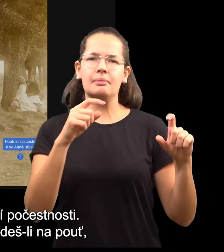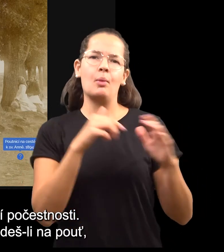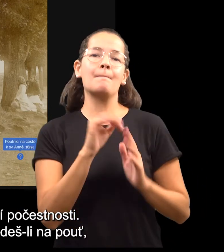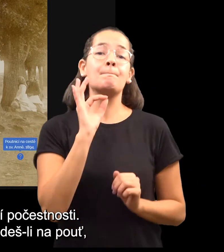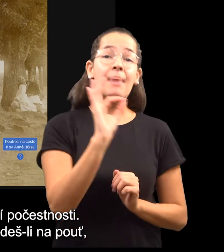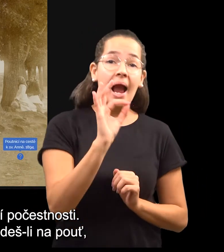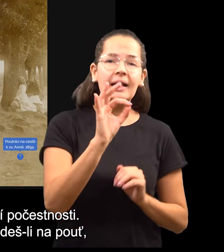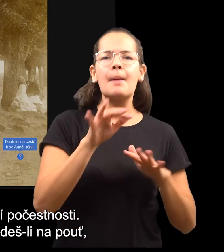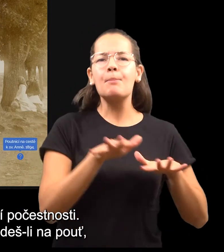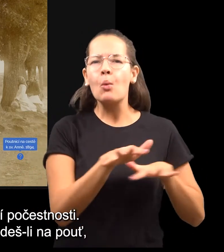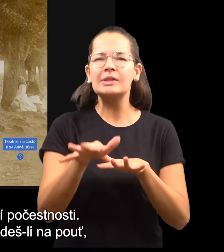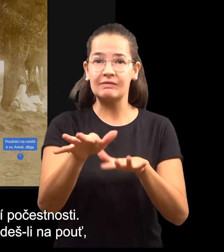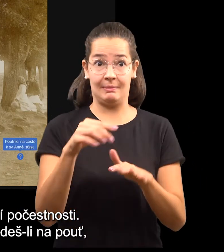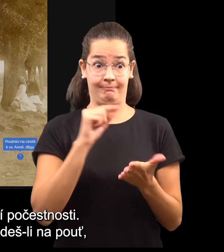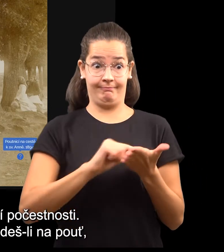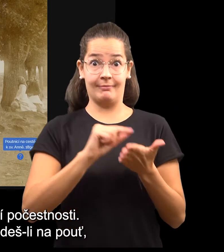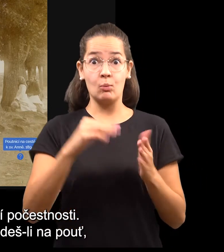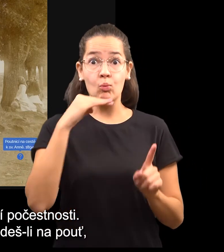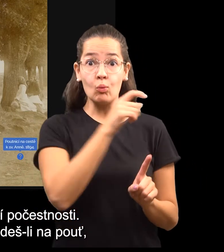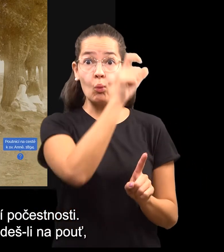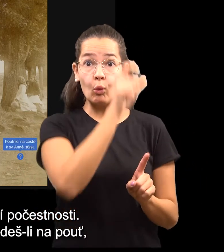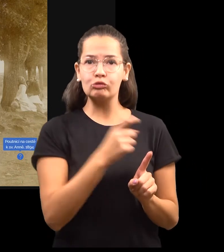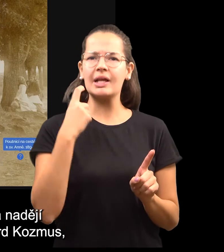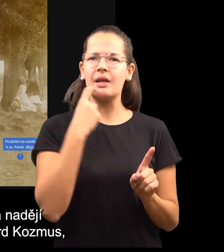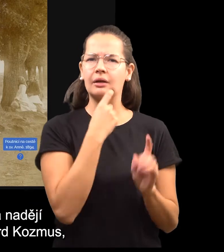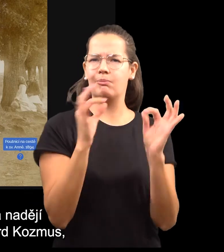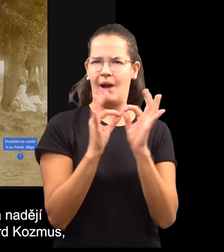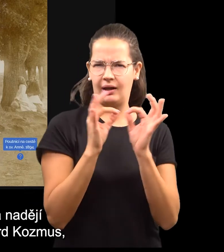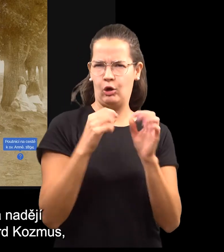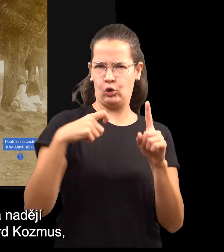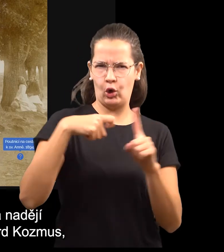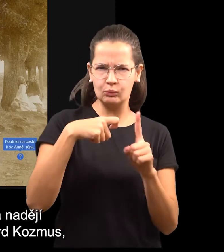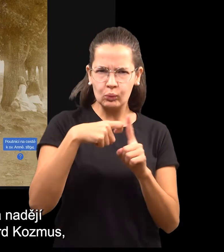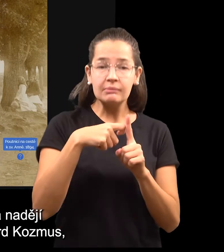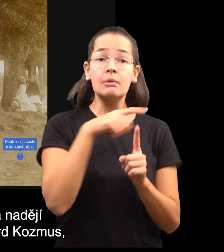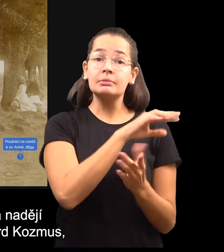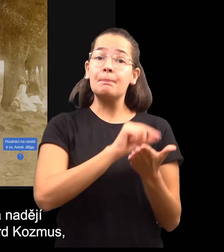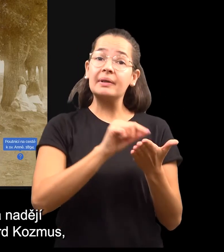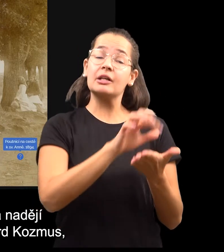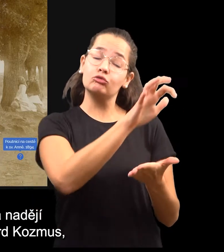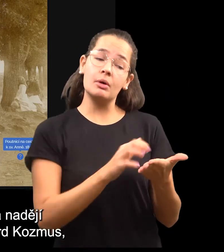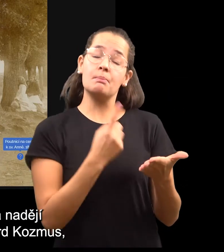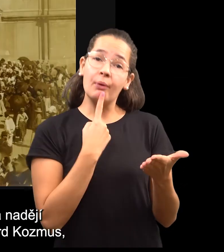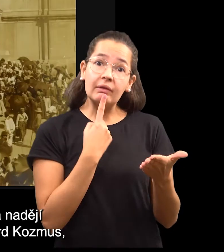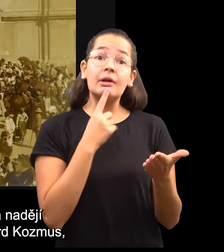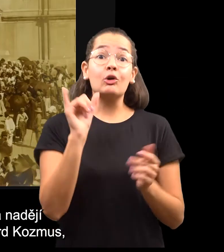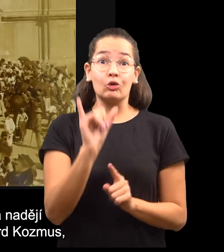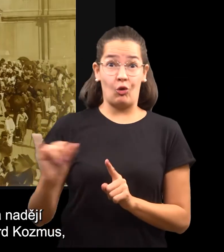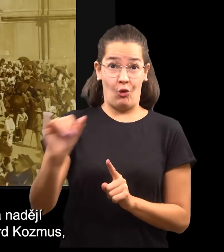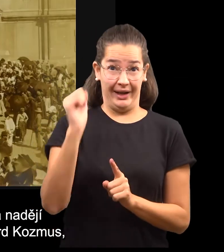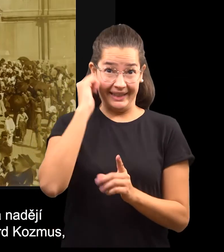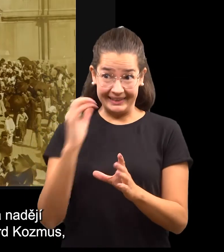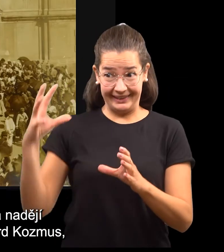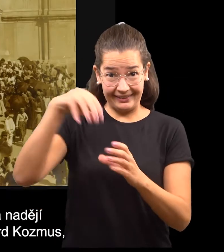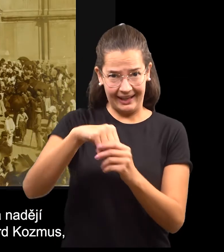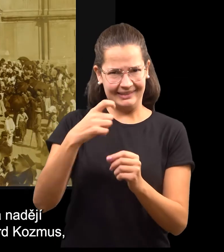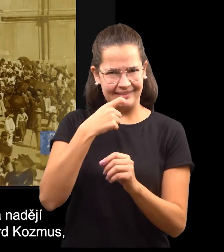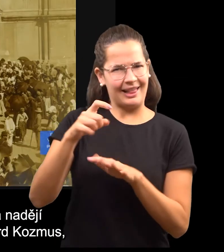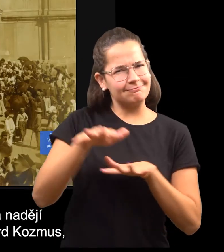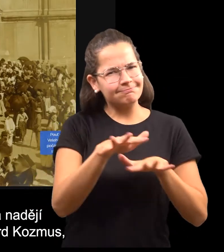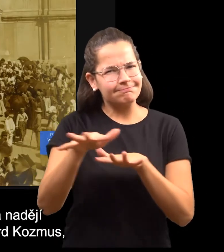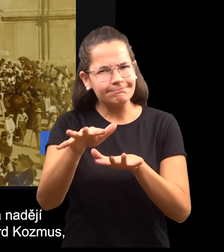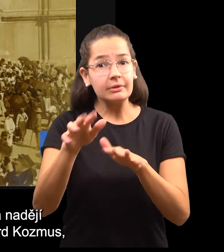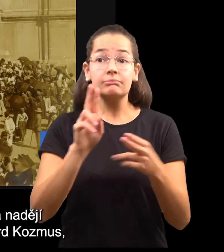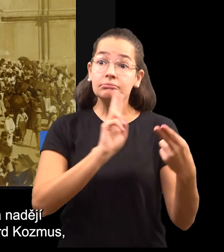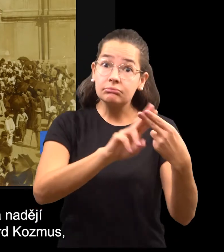Pracuješ-li někam přes pole, jdeš-li na pout. Všude mezi strachem a nadějí vždycky stojíš. Jan